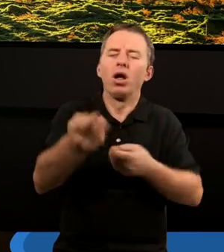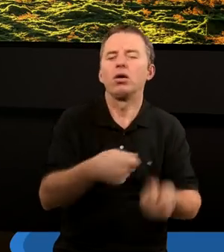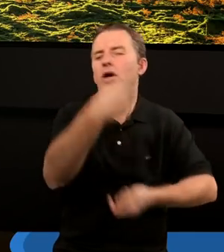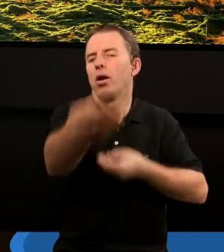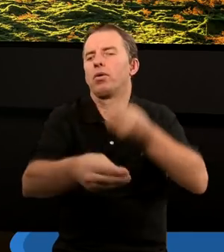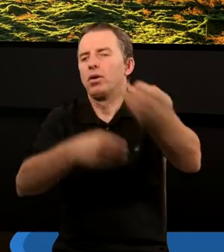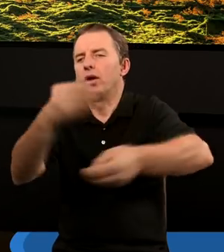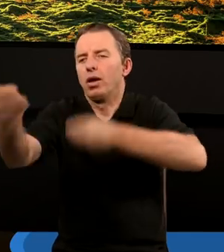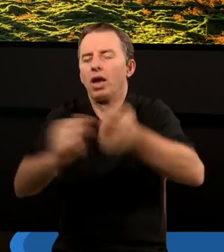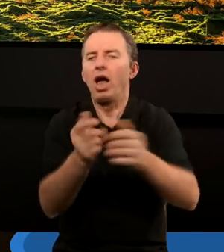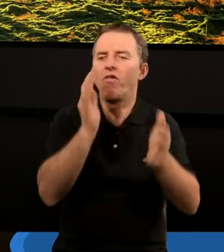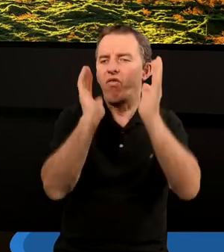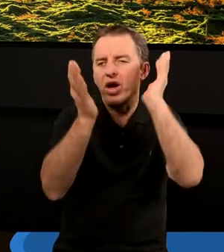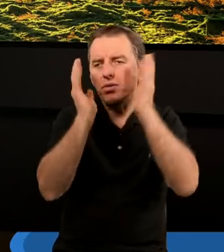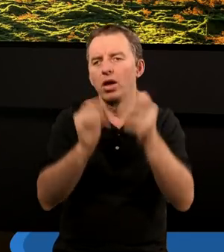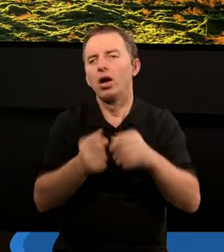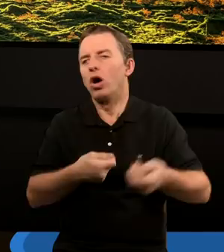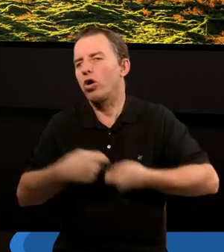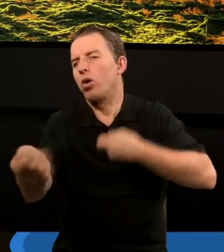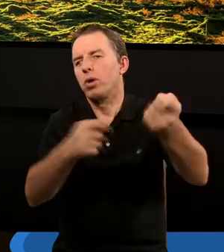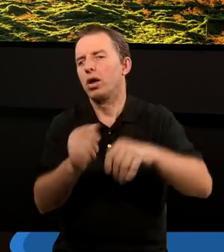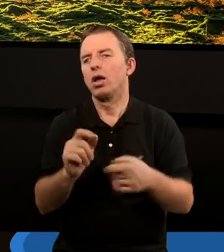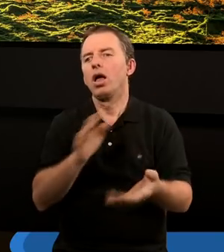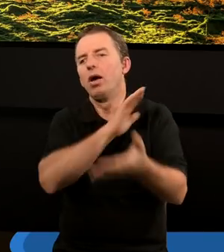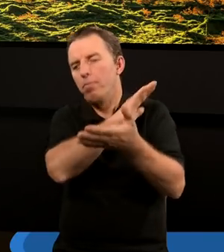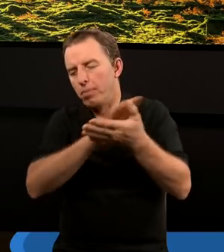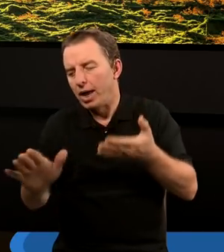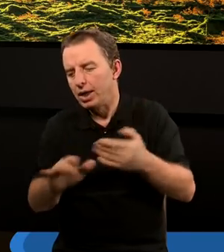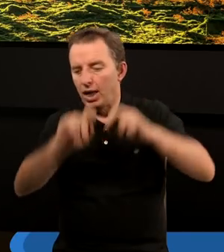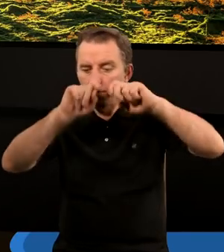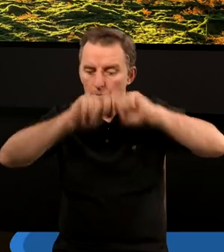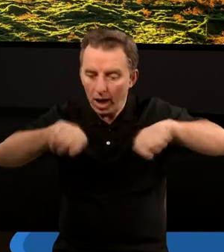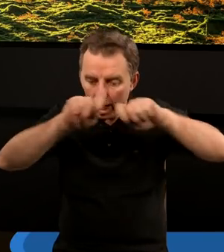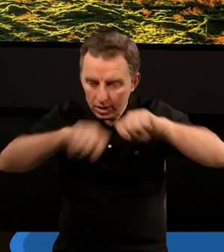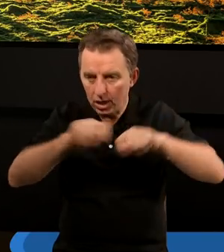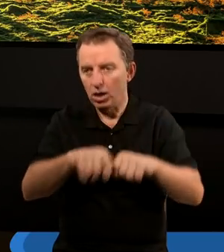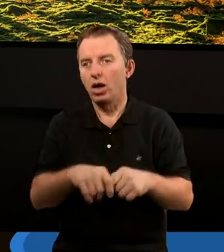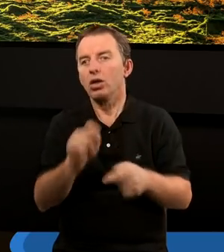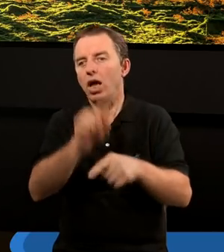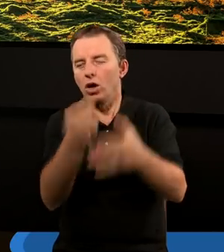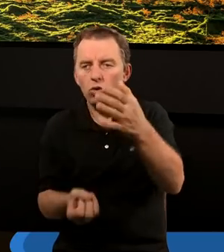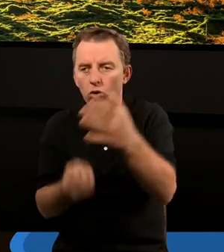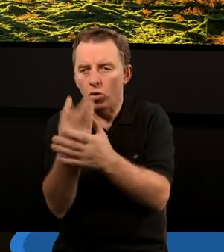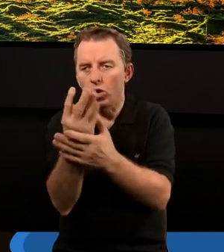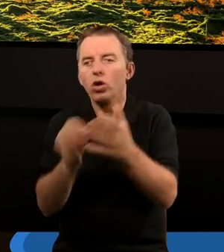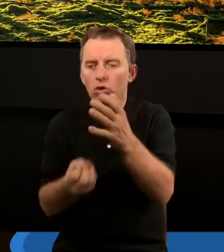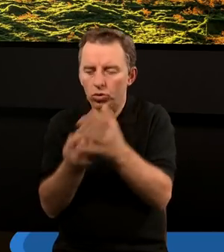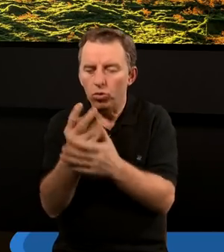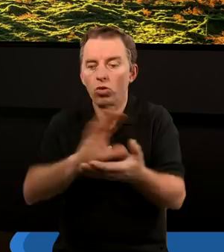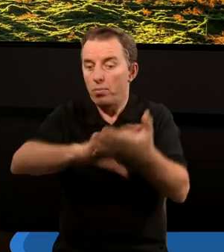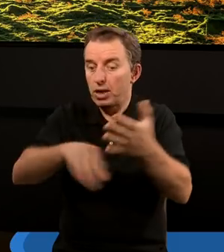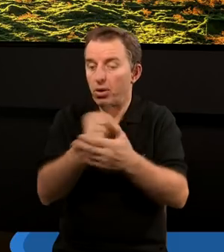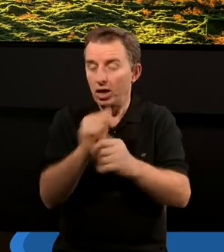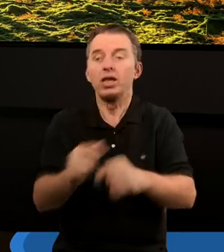udostępniamy na Facebooku, prawda, rozpowszechniamy, często bez zbadania ich źródła. Czy źródło jest